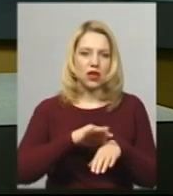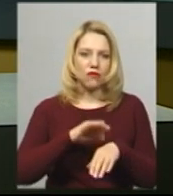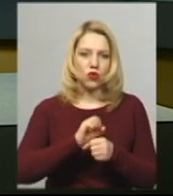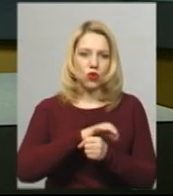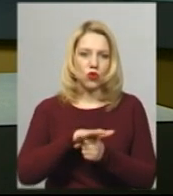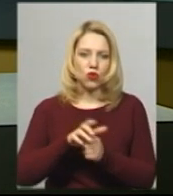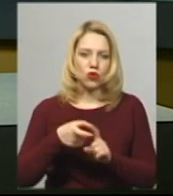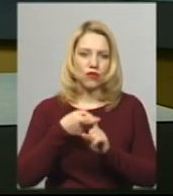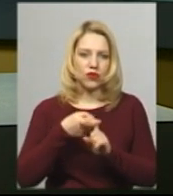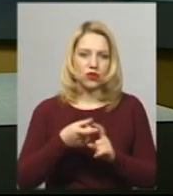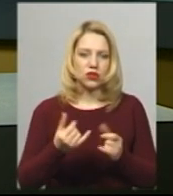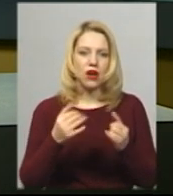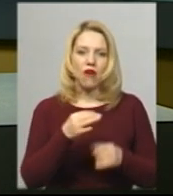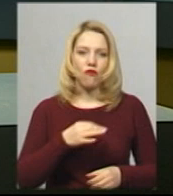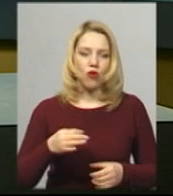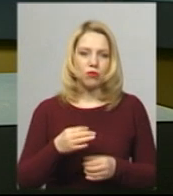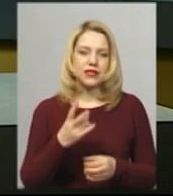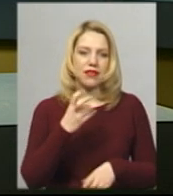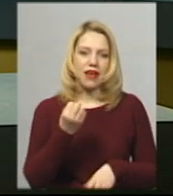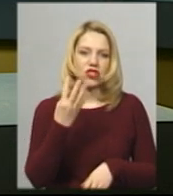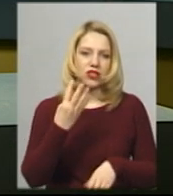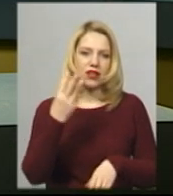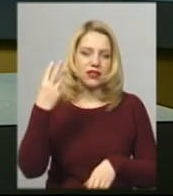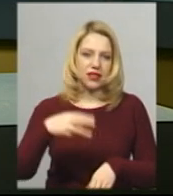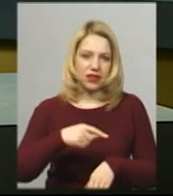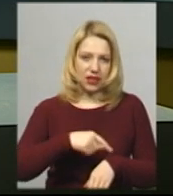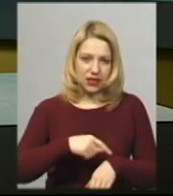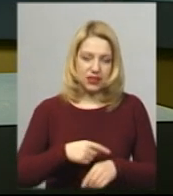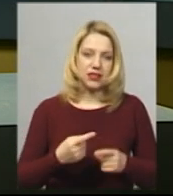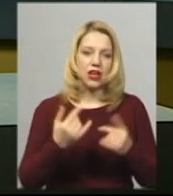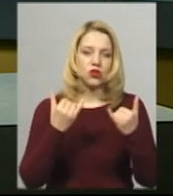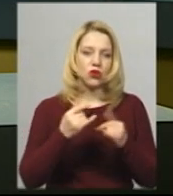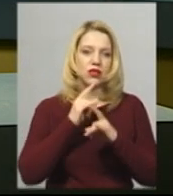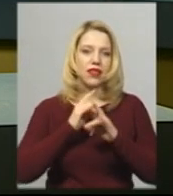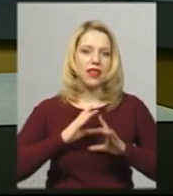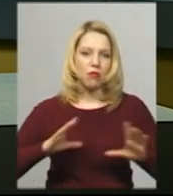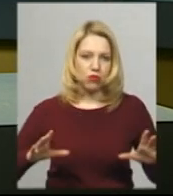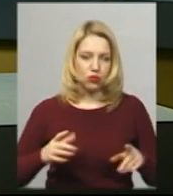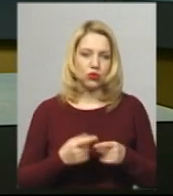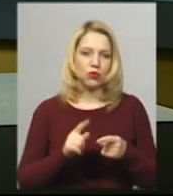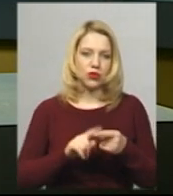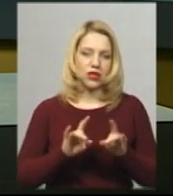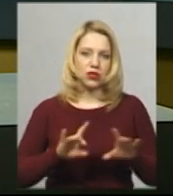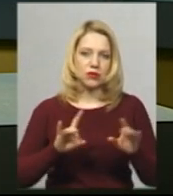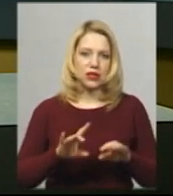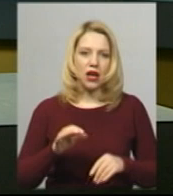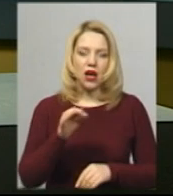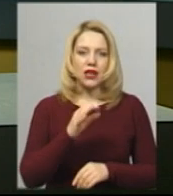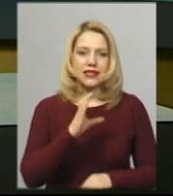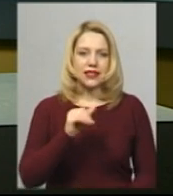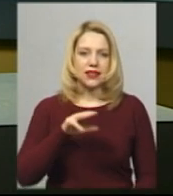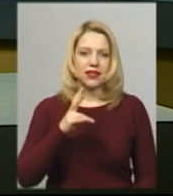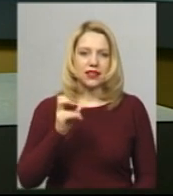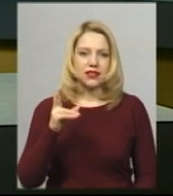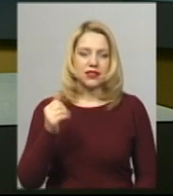області на 14.30 не було. Про це на прифінгу сказала заступниця голови обласної державної адміністрації Оксана Ситницька.